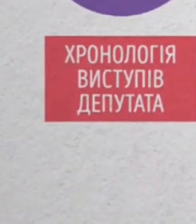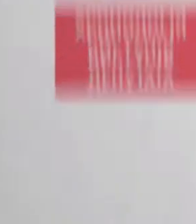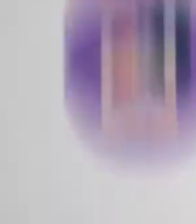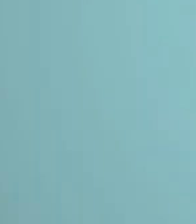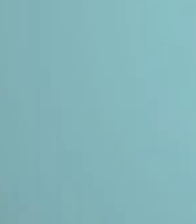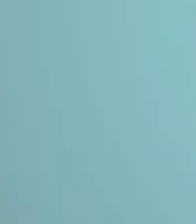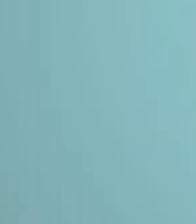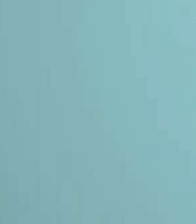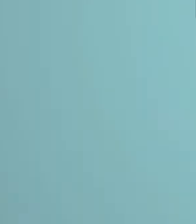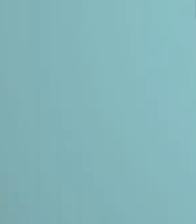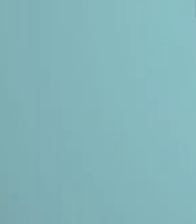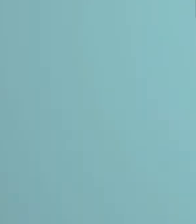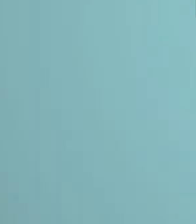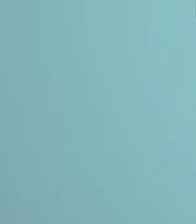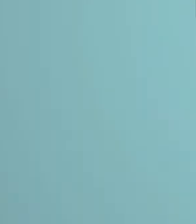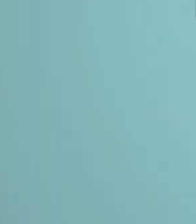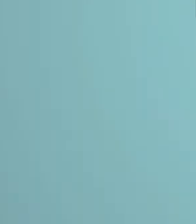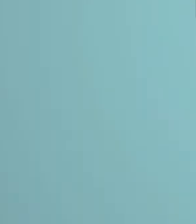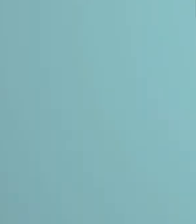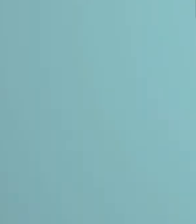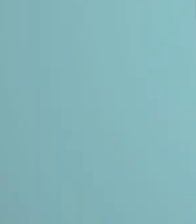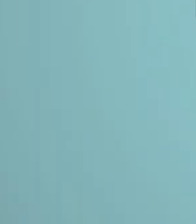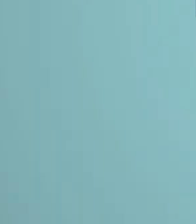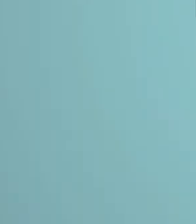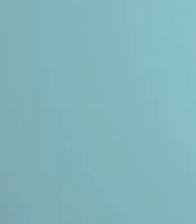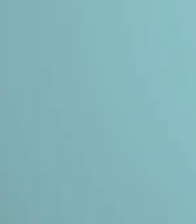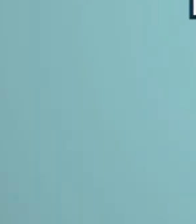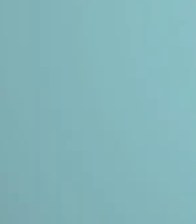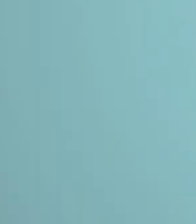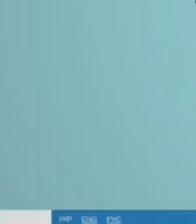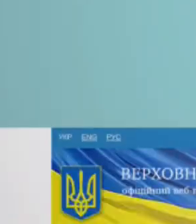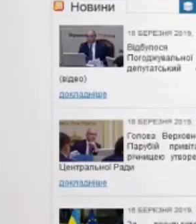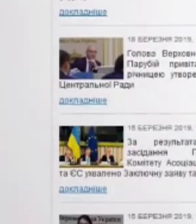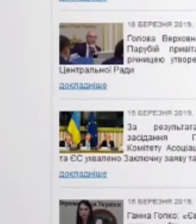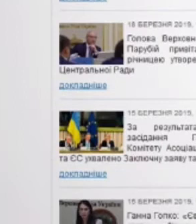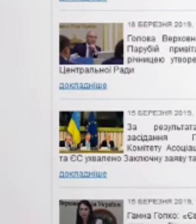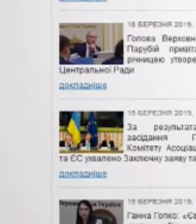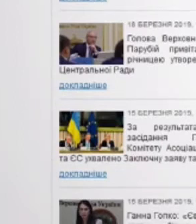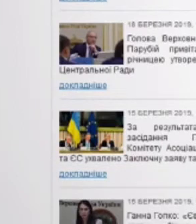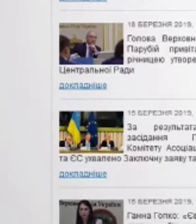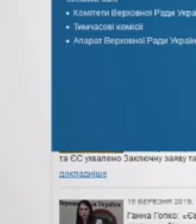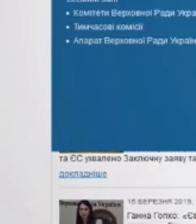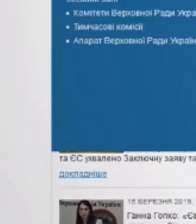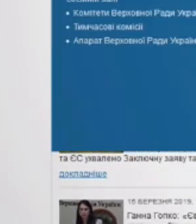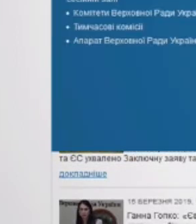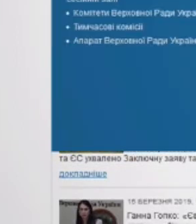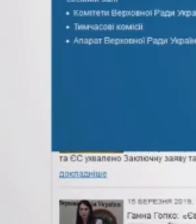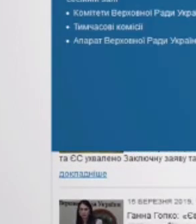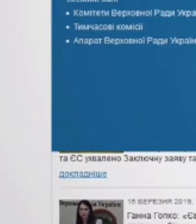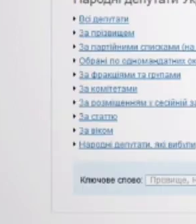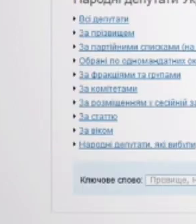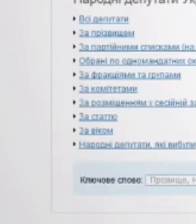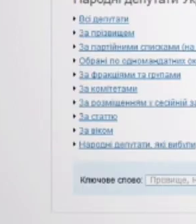Для цього вам потрібно зайти на сайт Верховної Ради України та перейти в розділ «Народні депутати